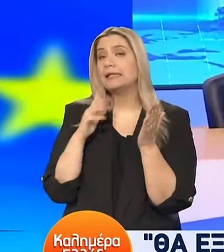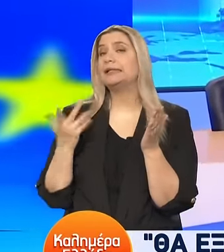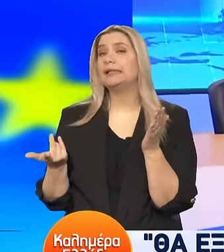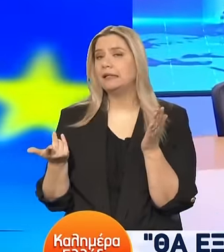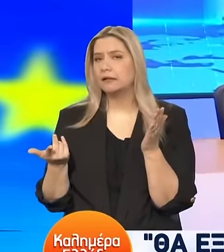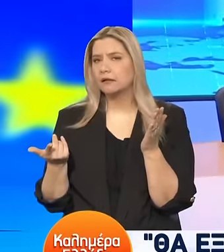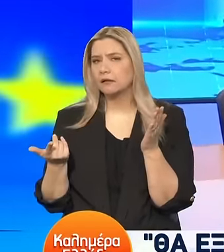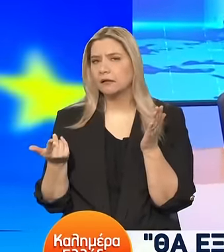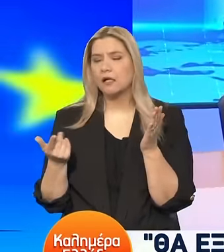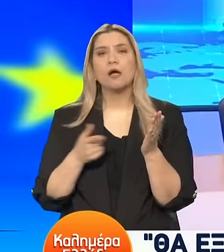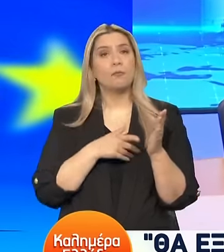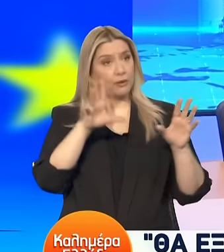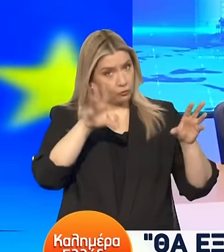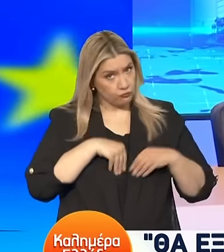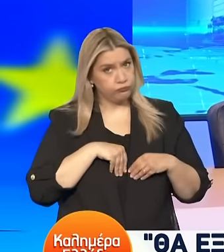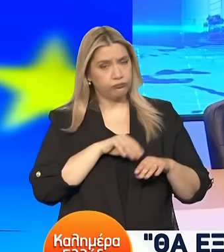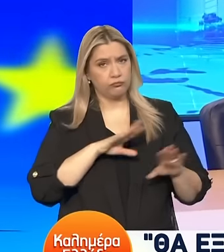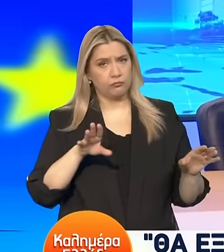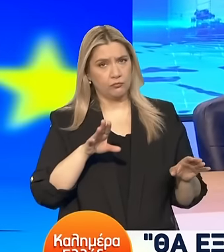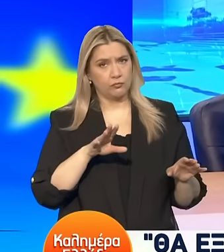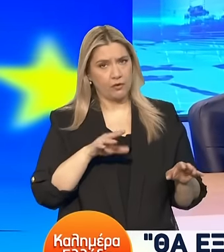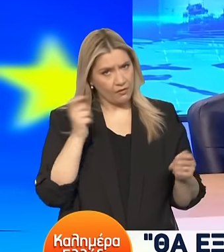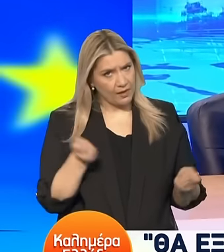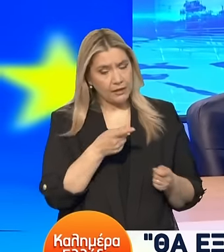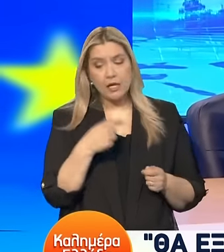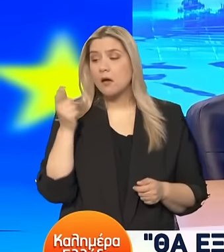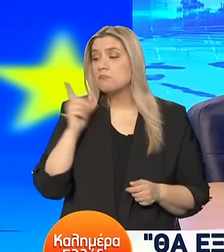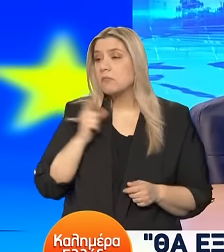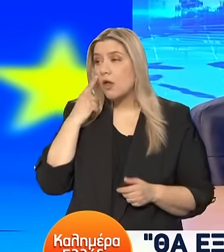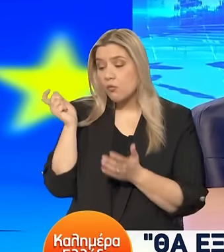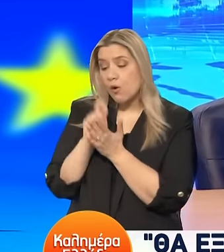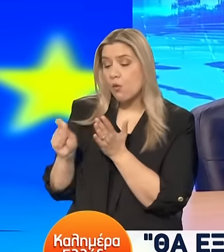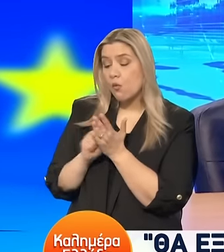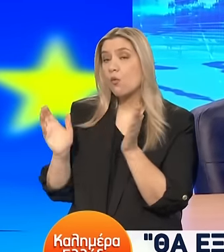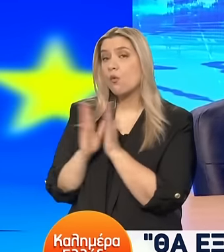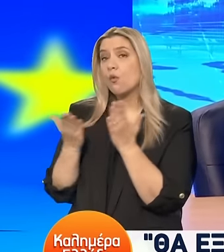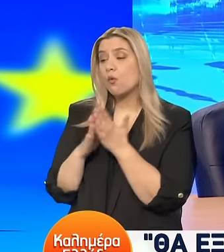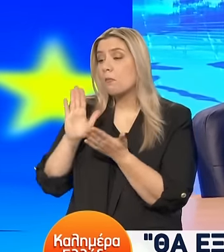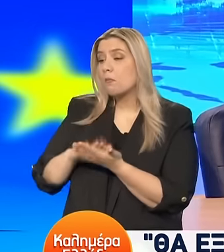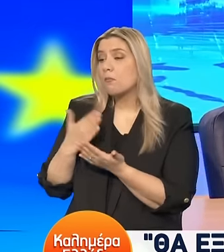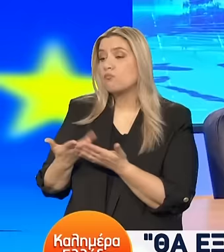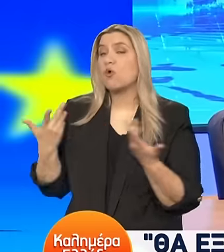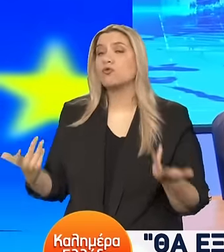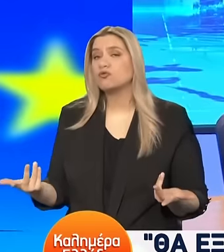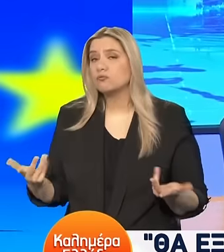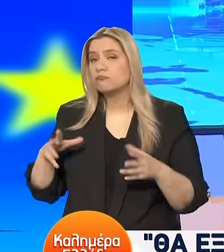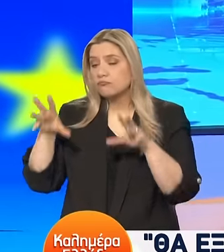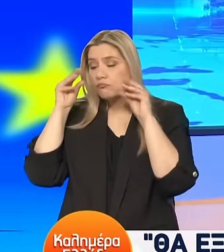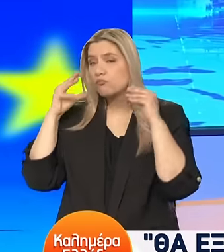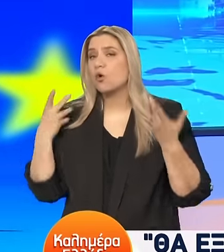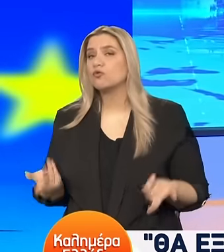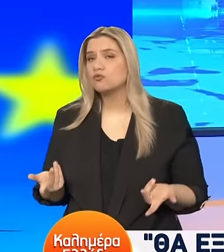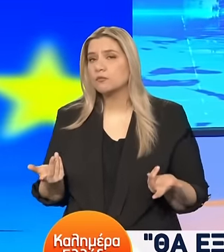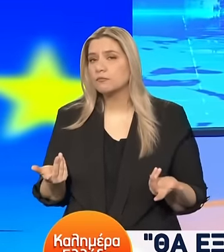ακριβώς Τι ακριβώς θα γράψουν Και πώς αυτό θα μεταφραστεί Γιατί ξέρετε είναι πολύ προβληματικό